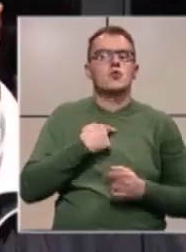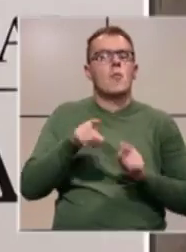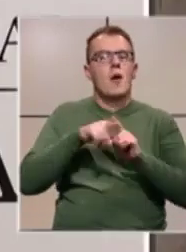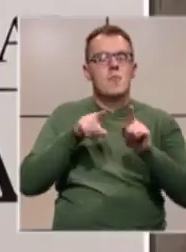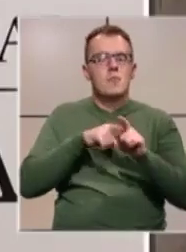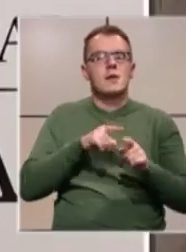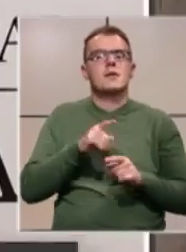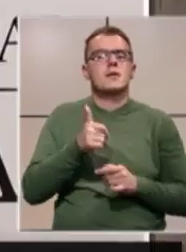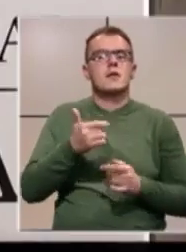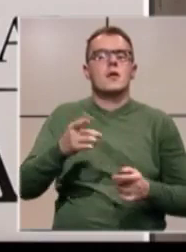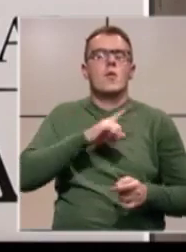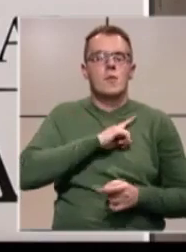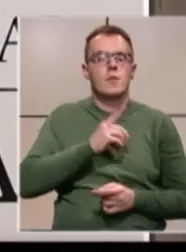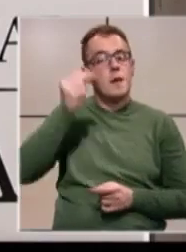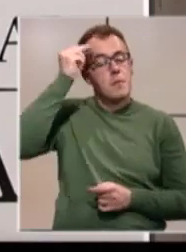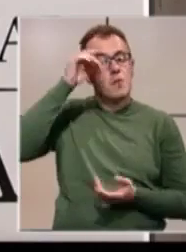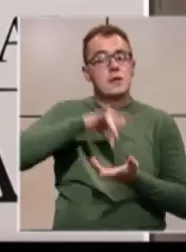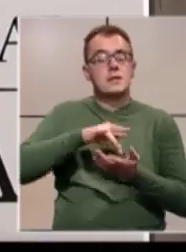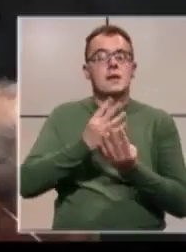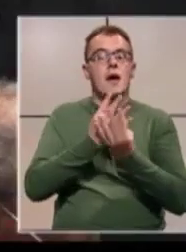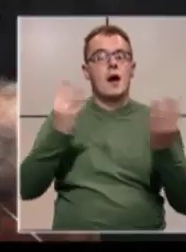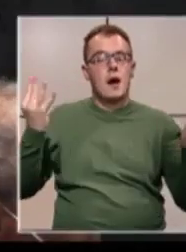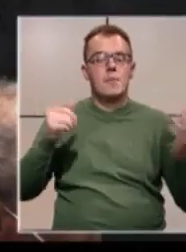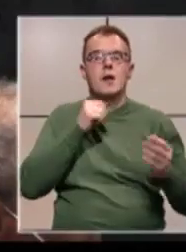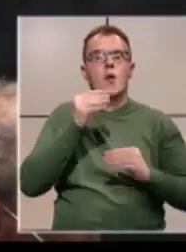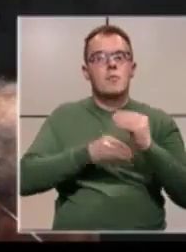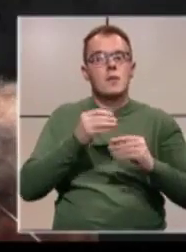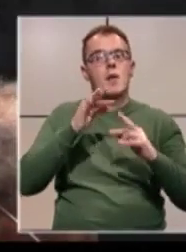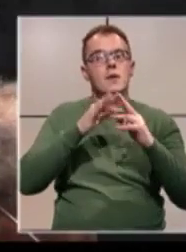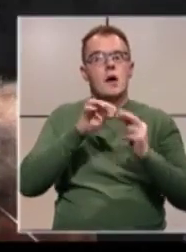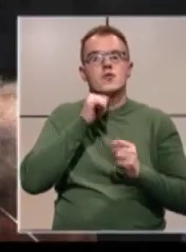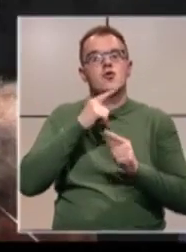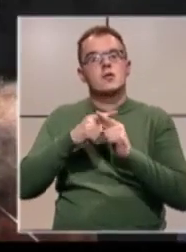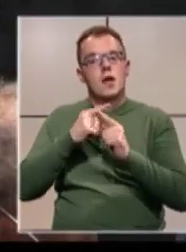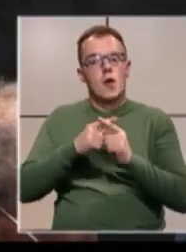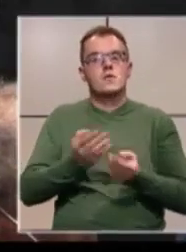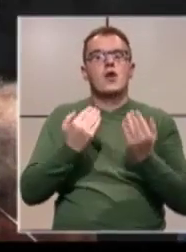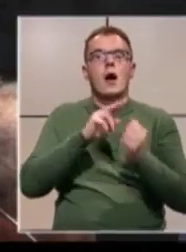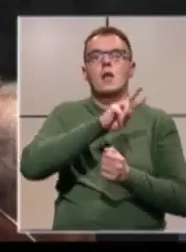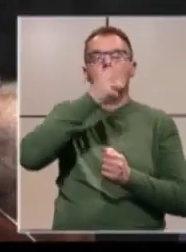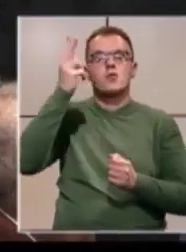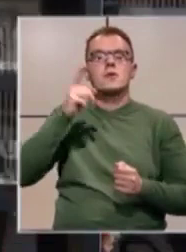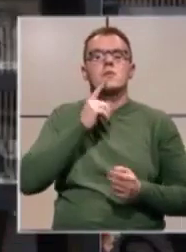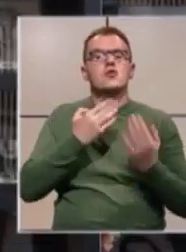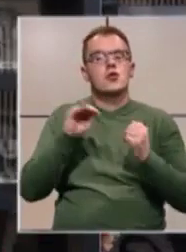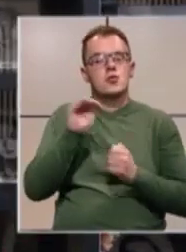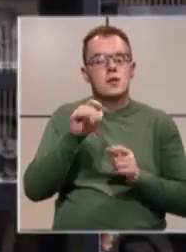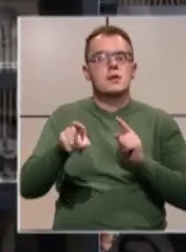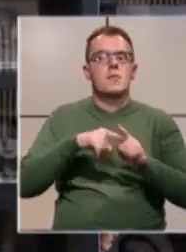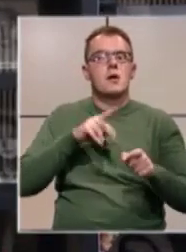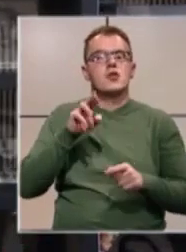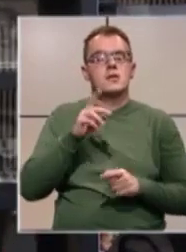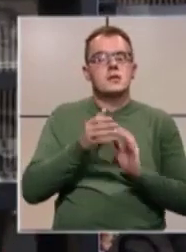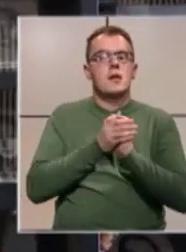u poginu. Memorialni centar kapija, stoga je obiteljima Ahmetašević i Hrustanović, ali i svim ostalim čeja su djeca, braća,